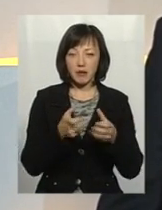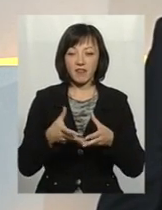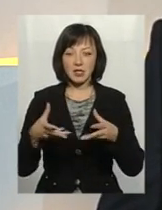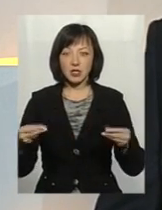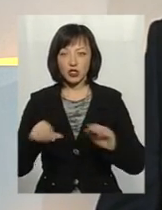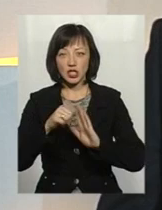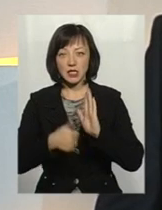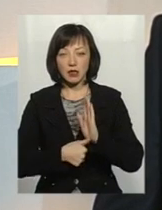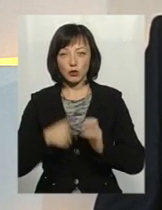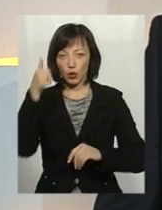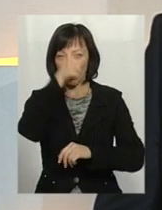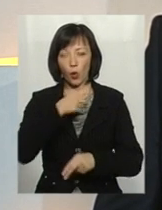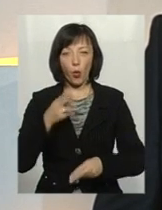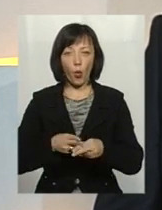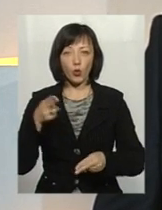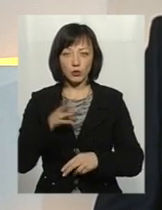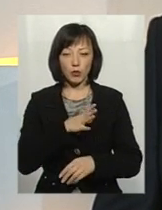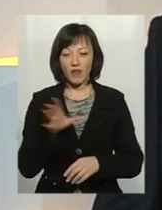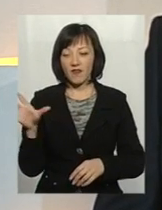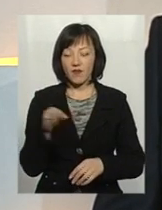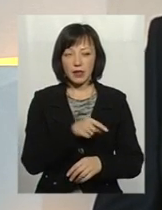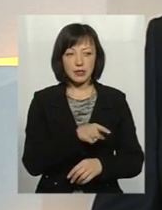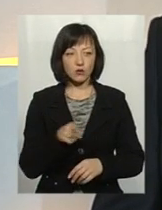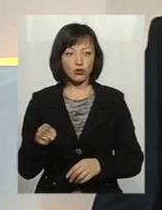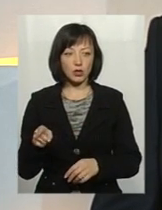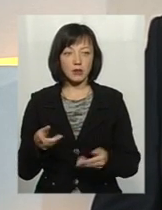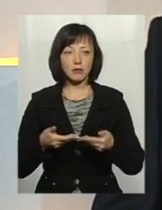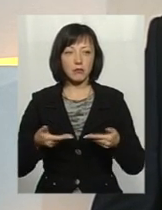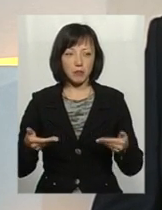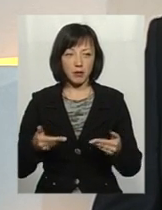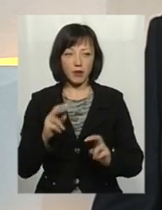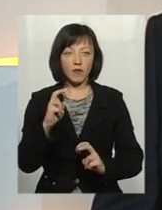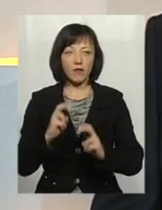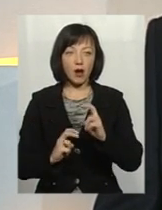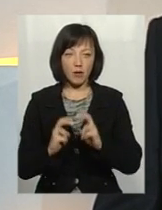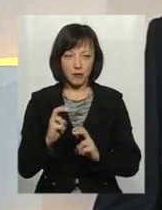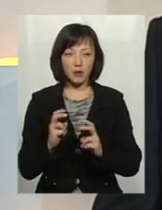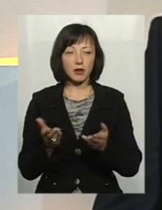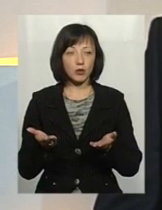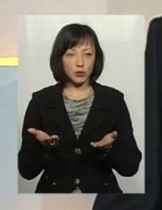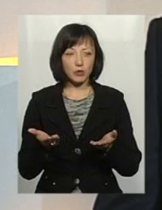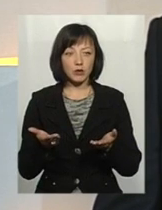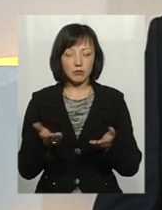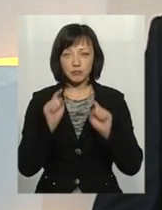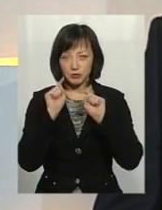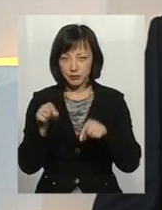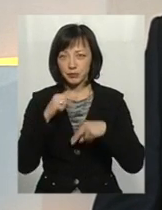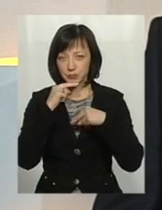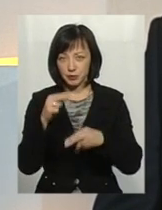року, досить гостро. І весь цей час ми фабрику втримаємо, в принципі, як у полі